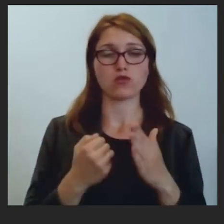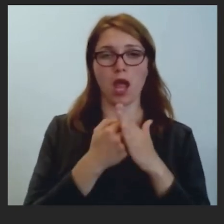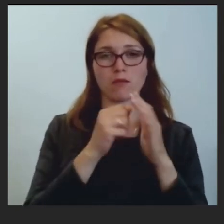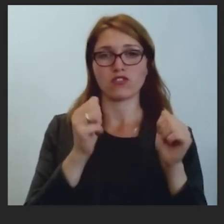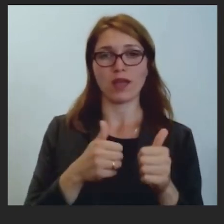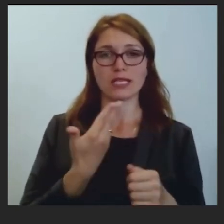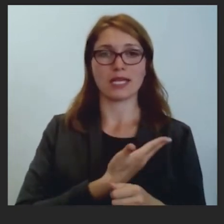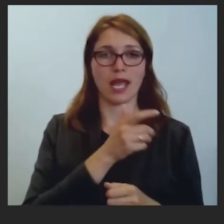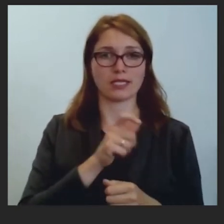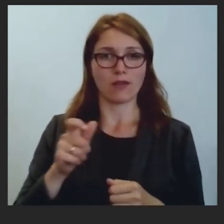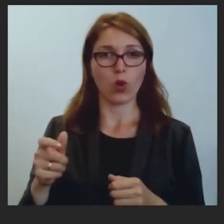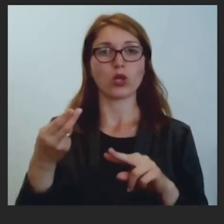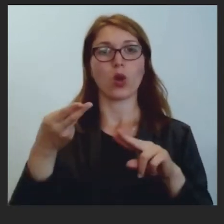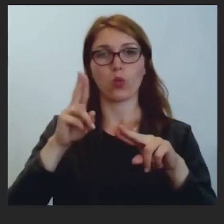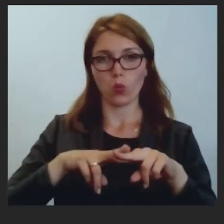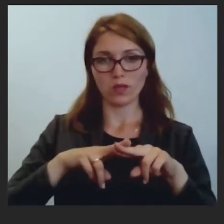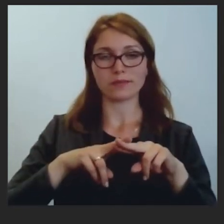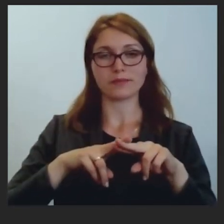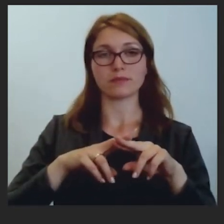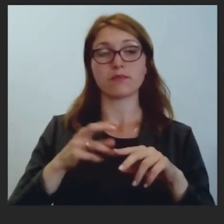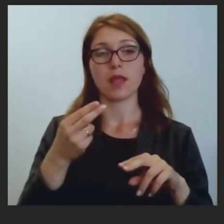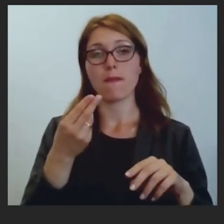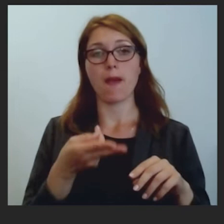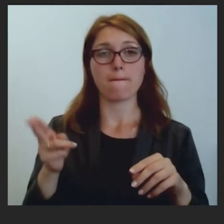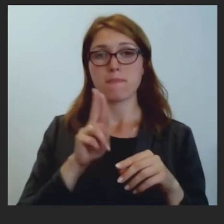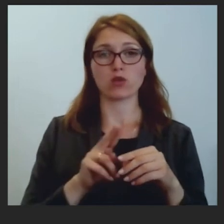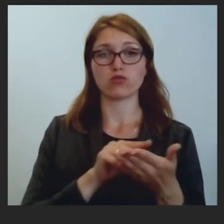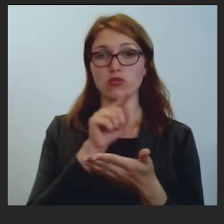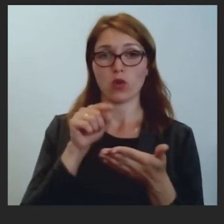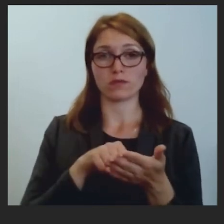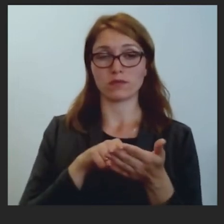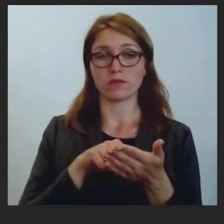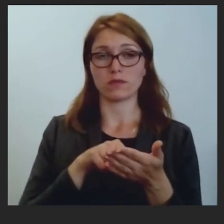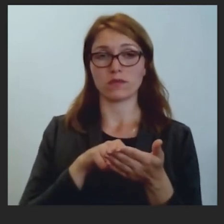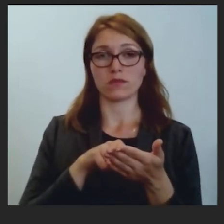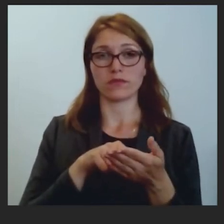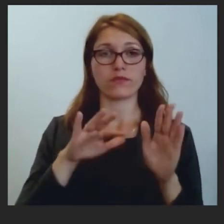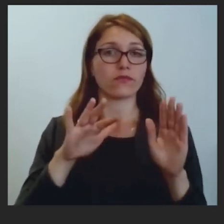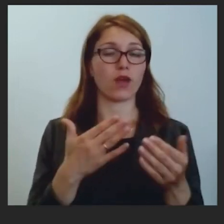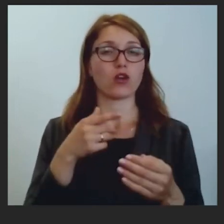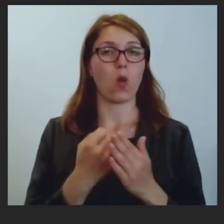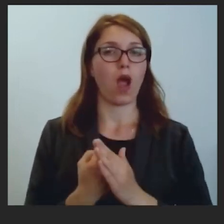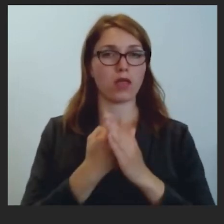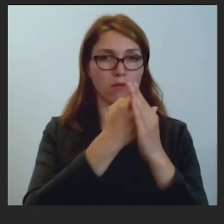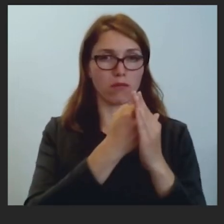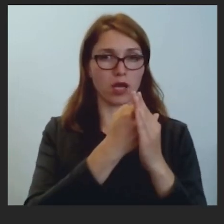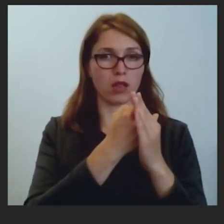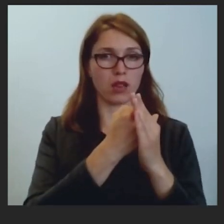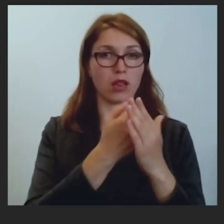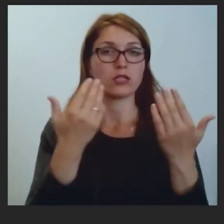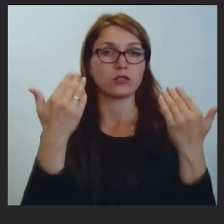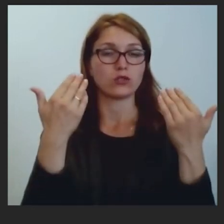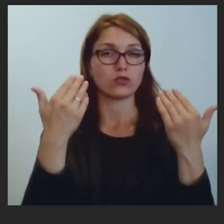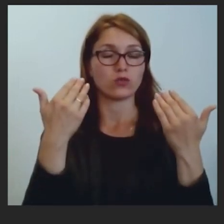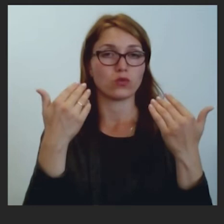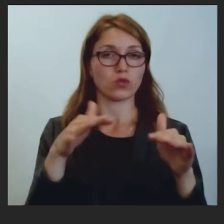mehānismu iedzīvotājiem. Papildu jautājums, vai šo atbalstu jau iezīmētu